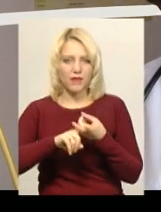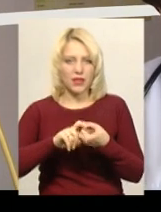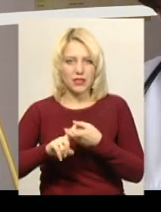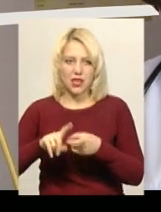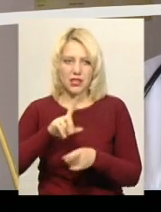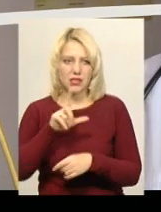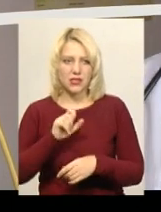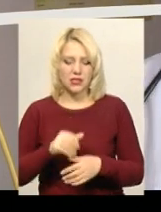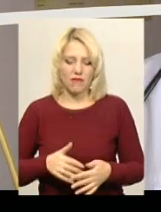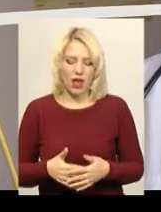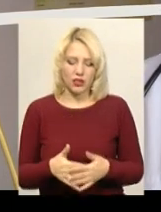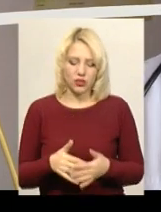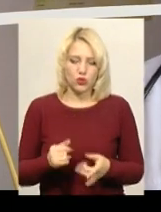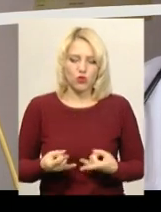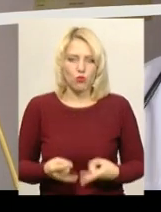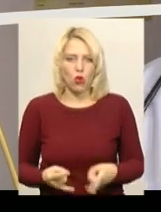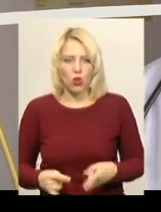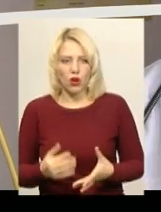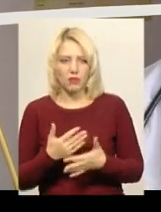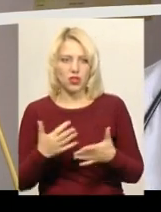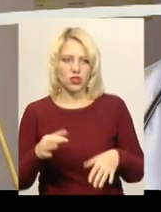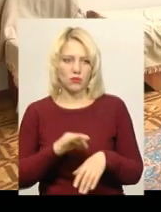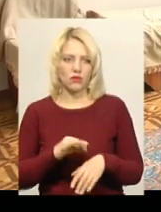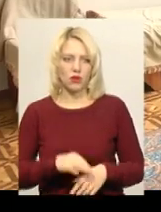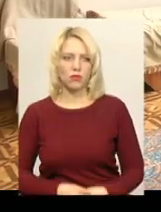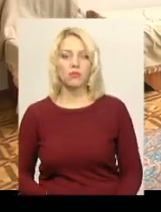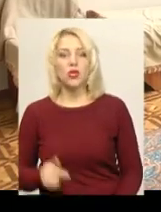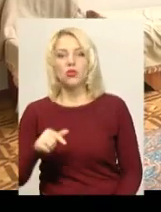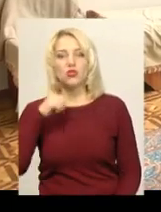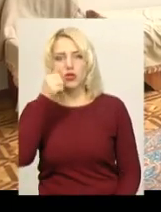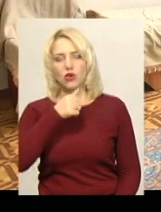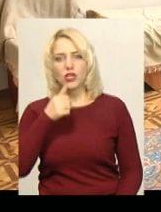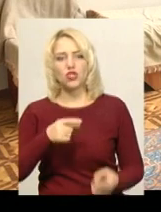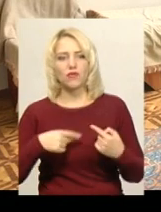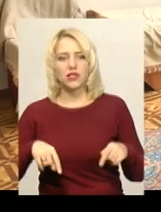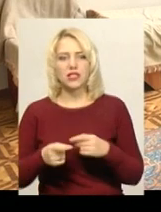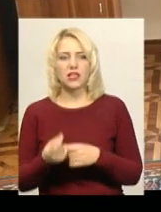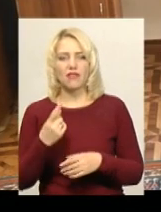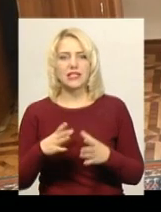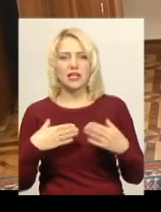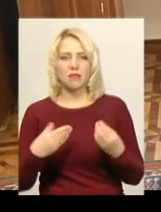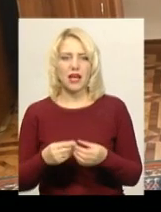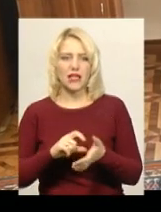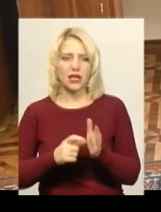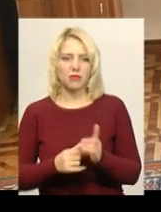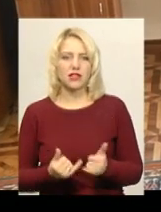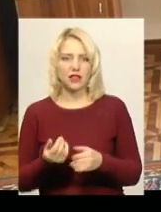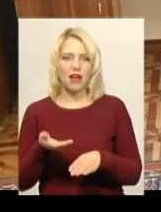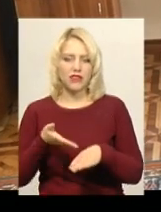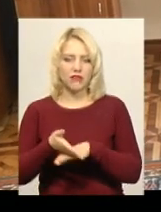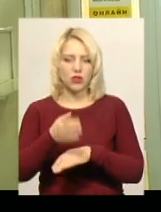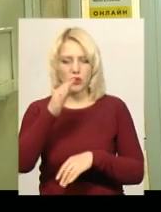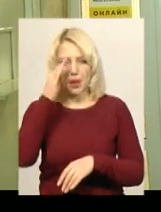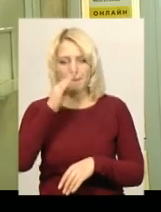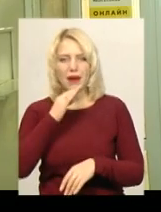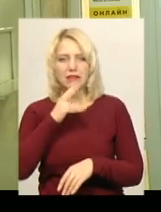маминою вагітністю, пологами і іншими хворобами. Цьогоріч у відділенні з'явилась сімейна кімната для відвідування батьком, дитини та